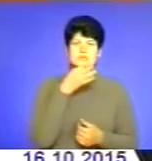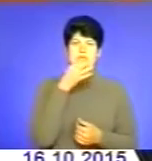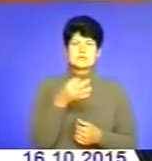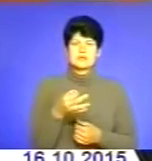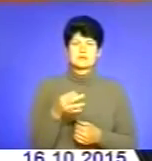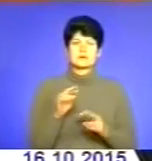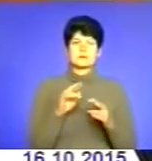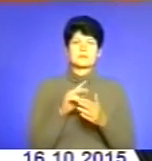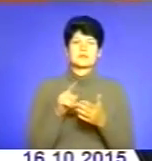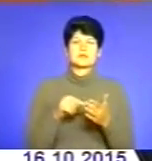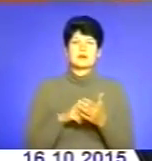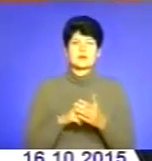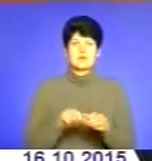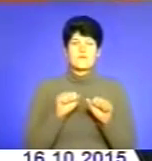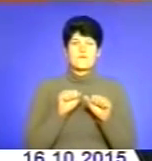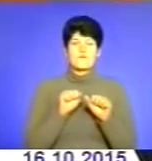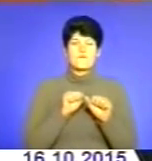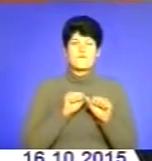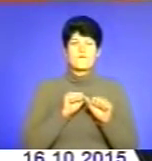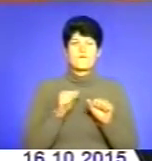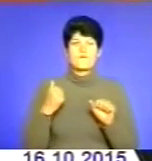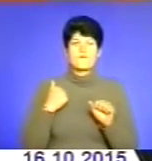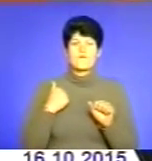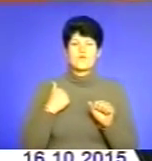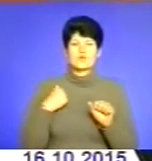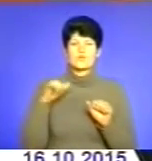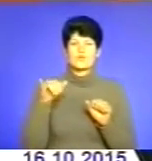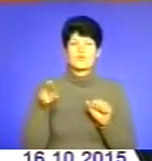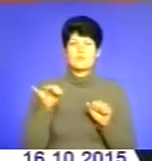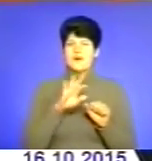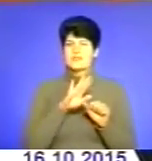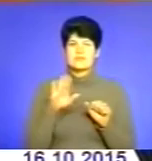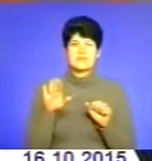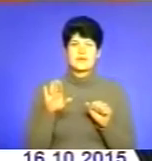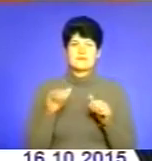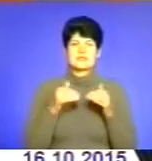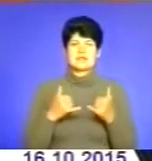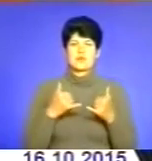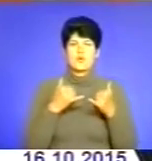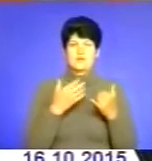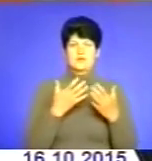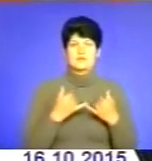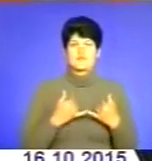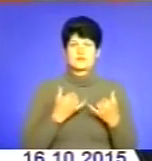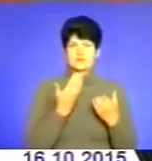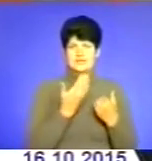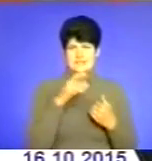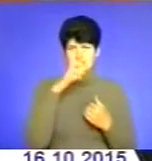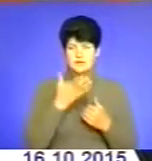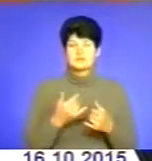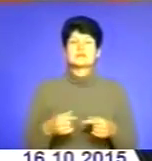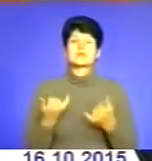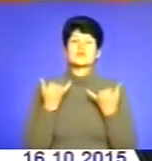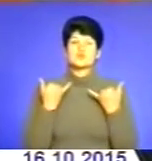питання воїнів УПА не врегульовано, так поважно до них державою, так і